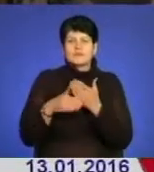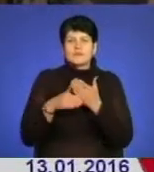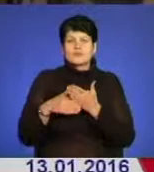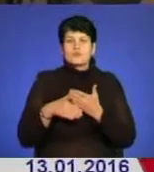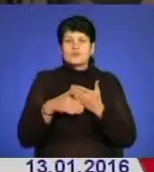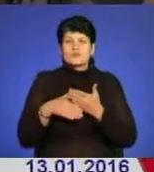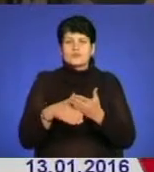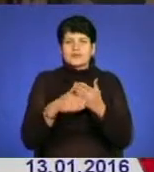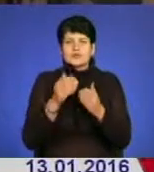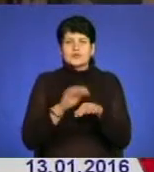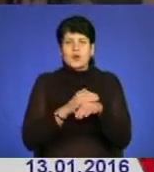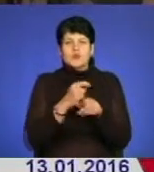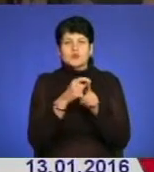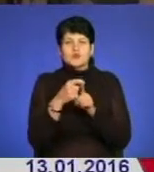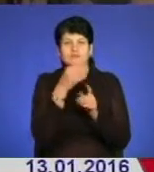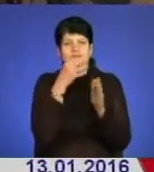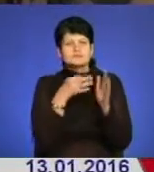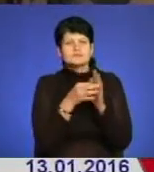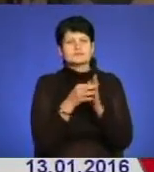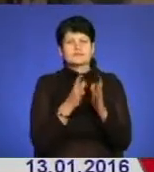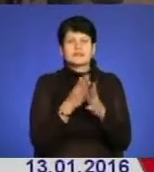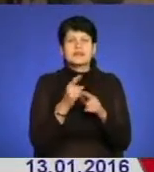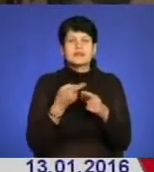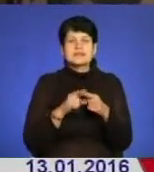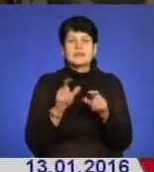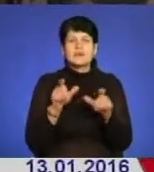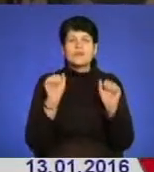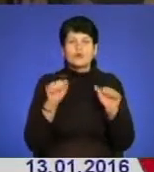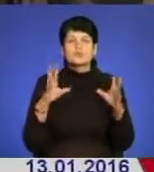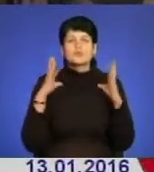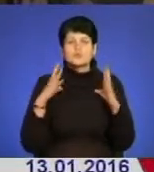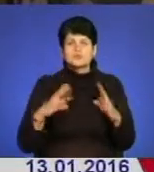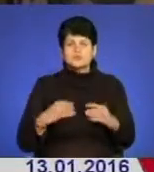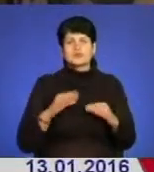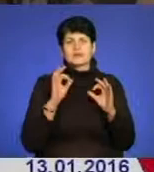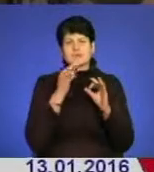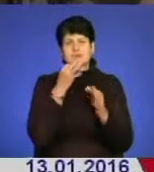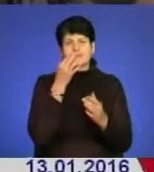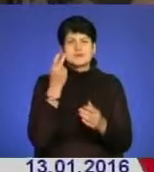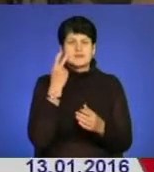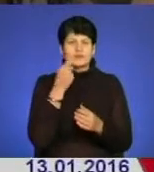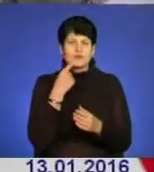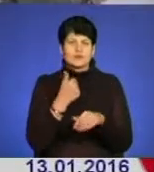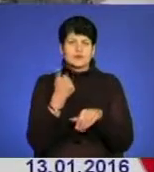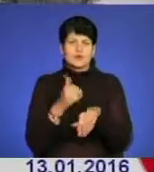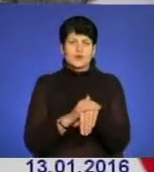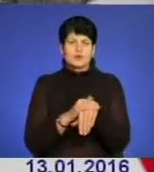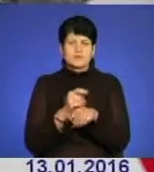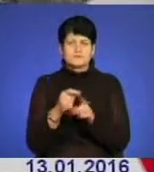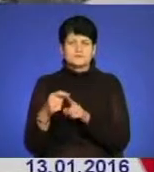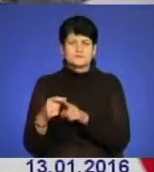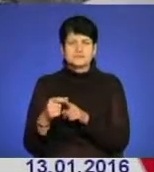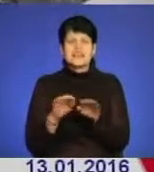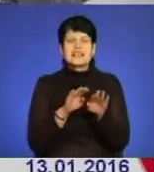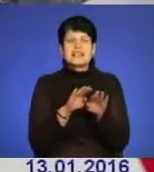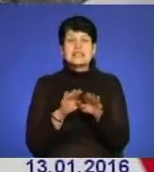дійсно підтримка, якесь добре слово перед самим виходом. Це людина, яка може заспокоїти, завжди скаже добре слово і тому легко працювати. Рівних цьому